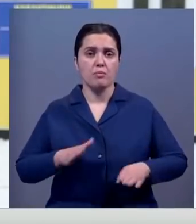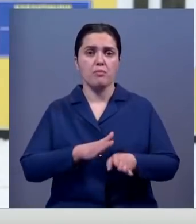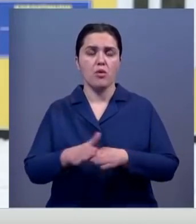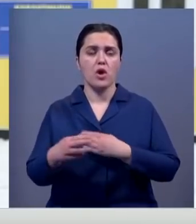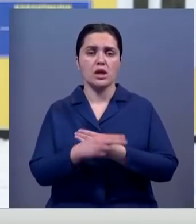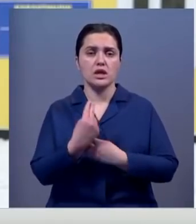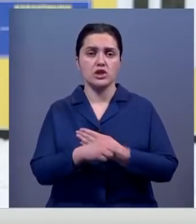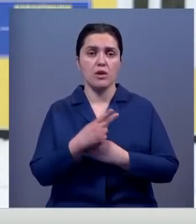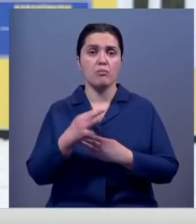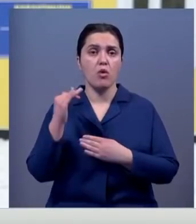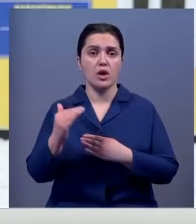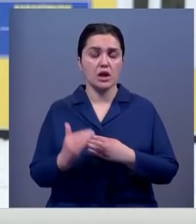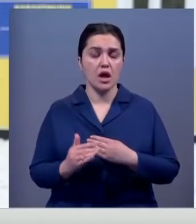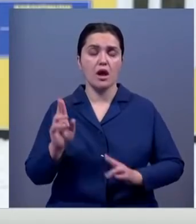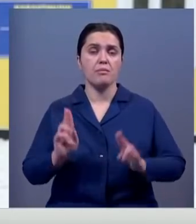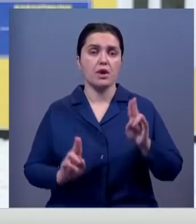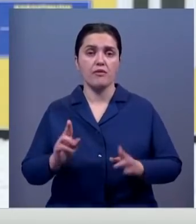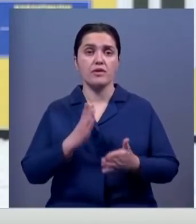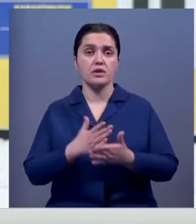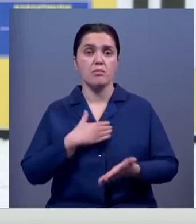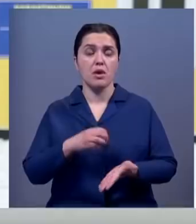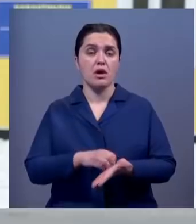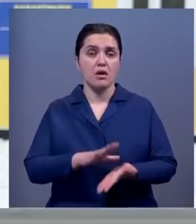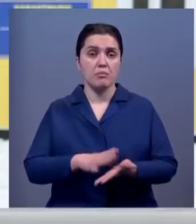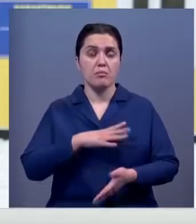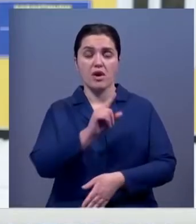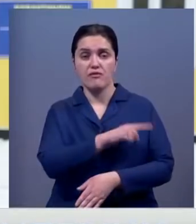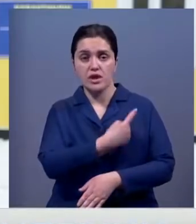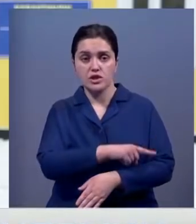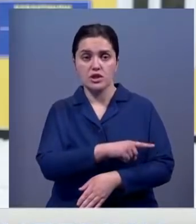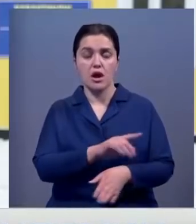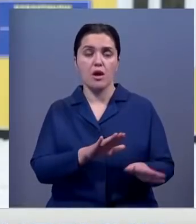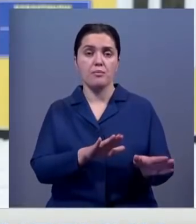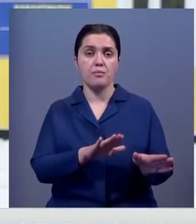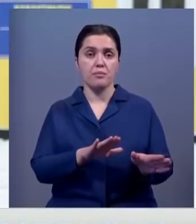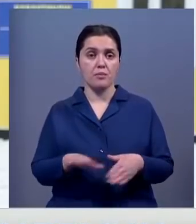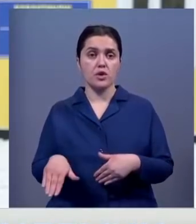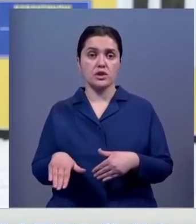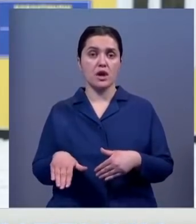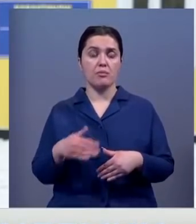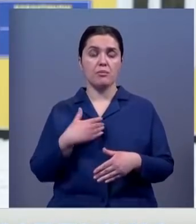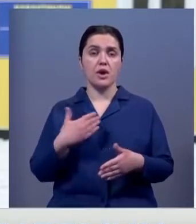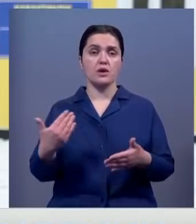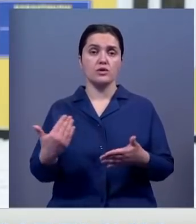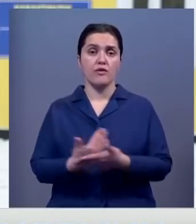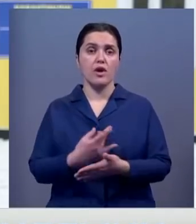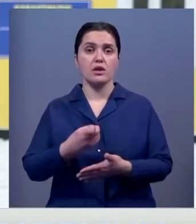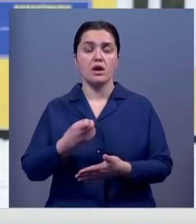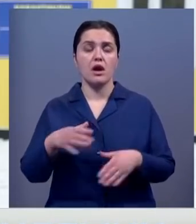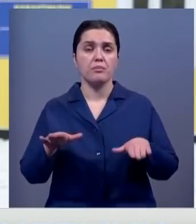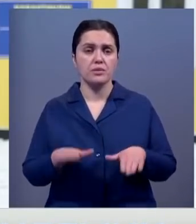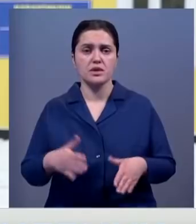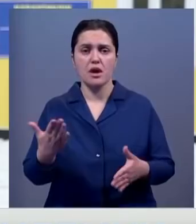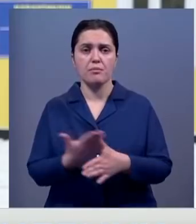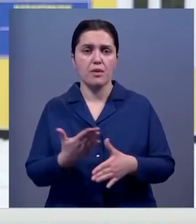лечился по алгоритму, который назначили мне врачи. После этого мы вышли снова на горячие точки. Помогали